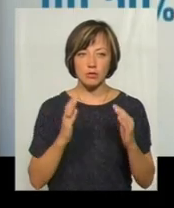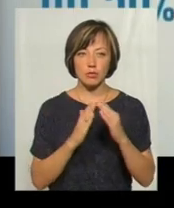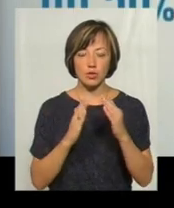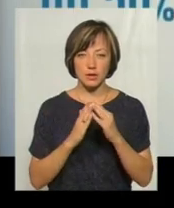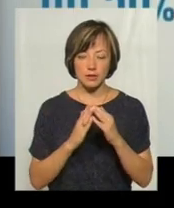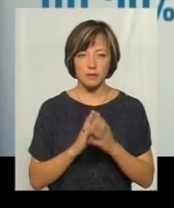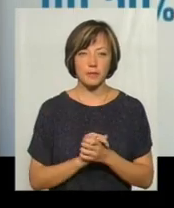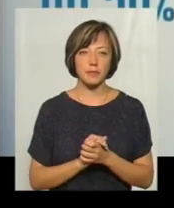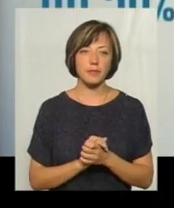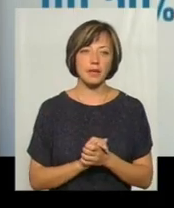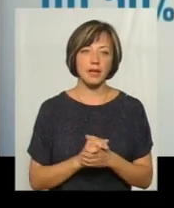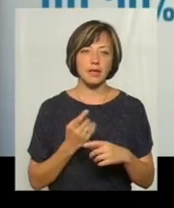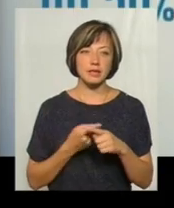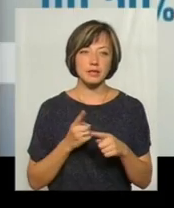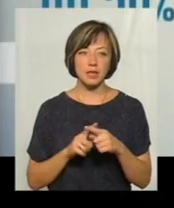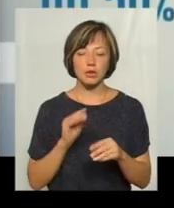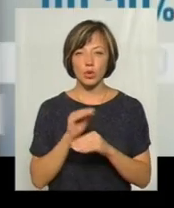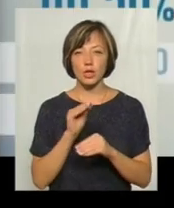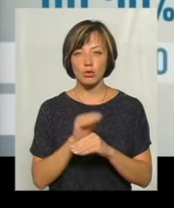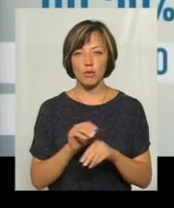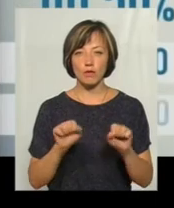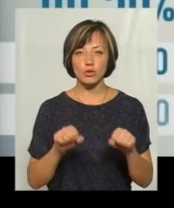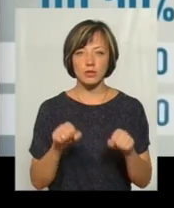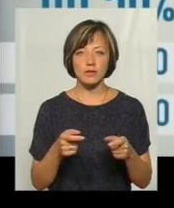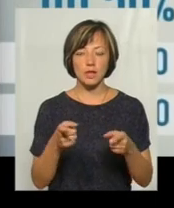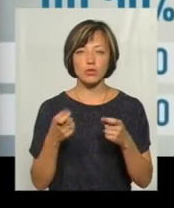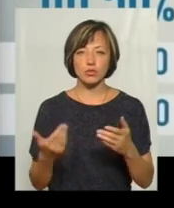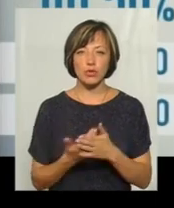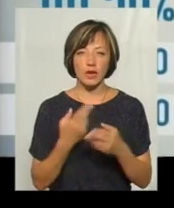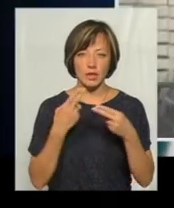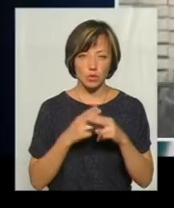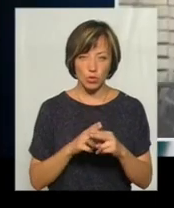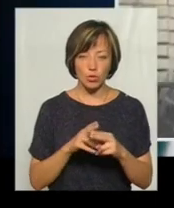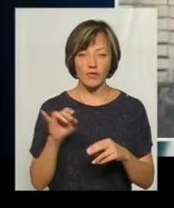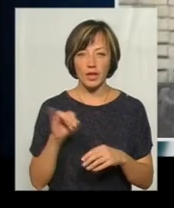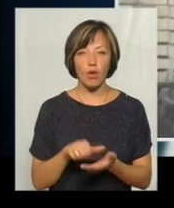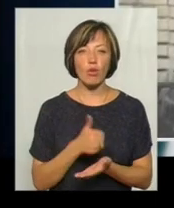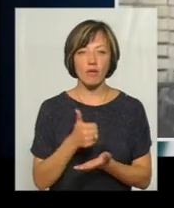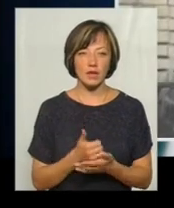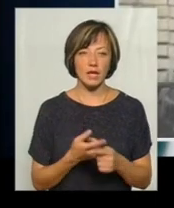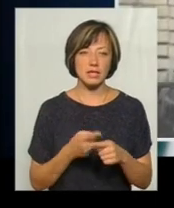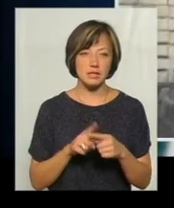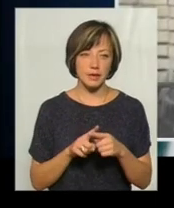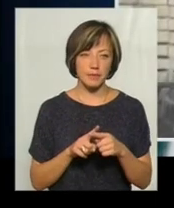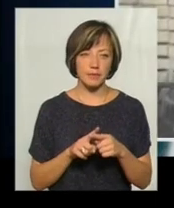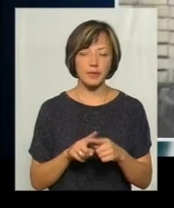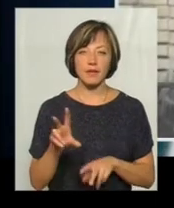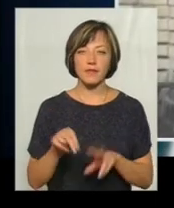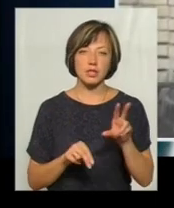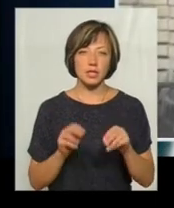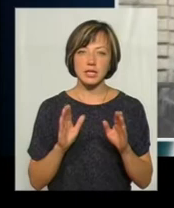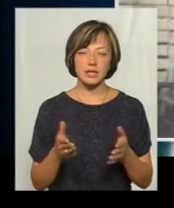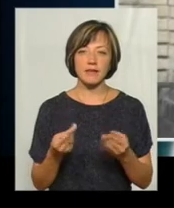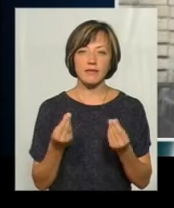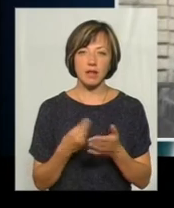будівель. Це додаткові можливості по залученню нових технологій. І саме головне, це, я вважаю, не тільки